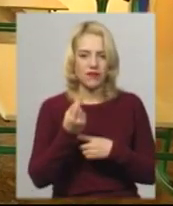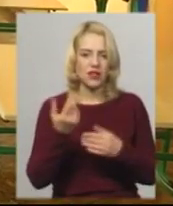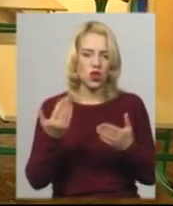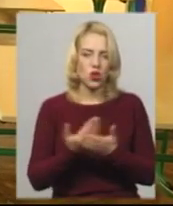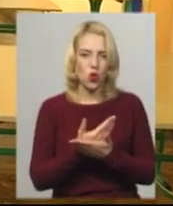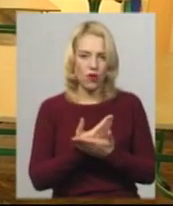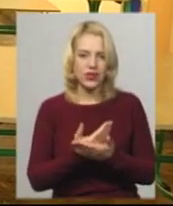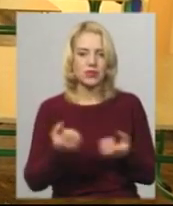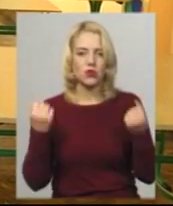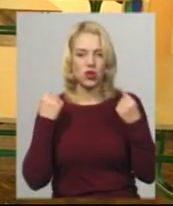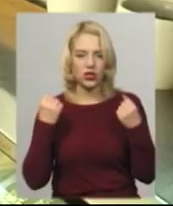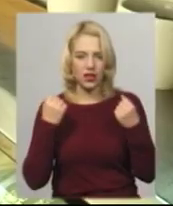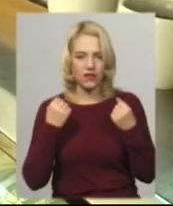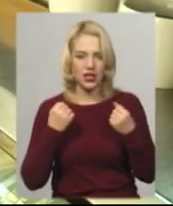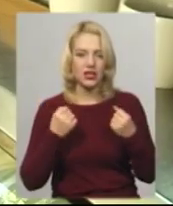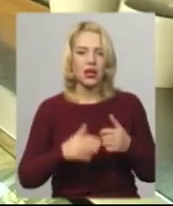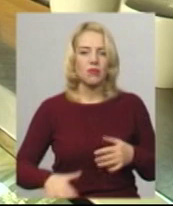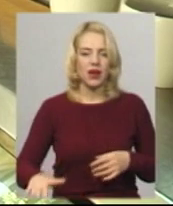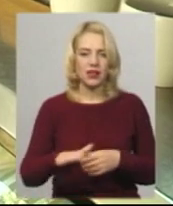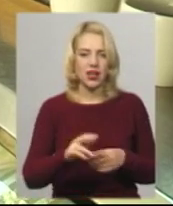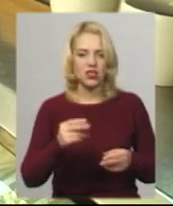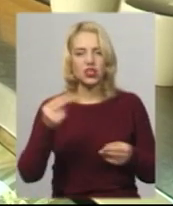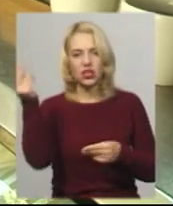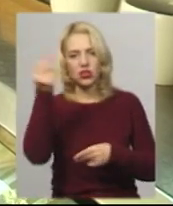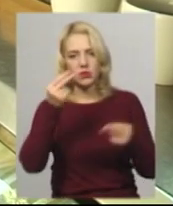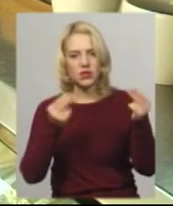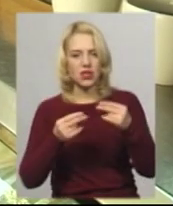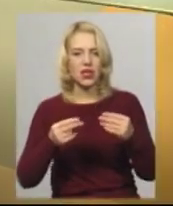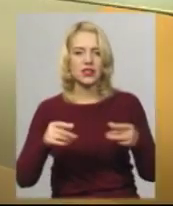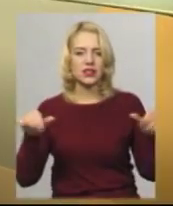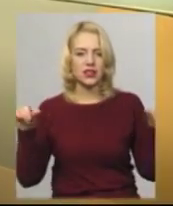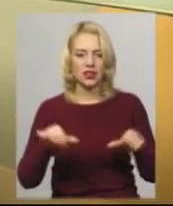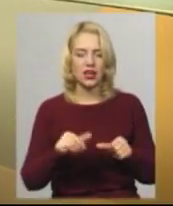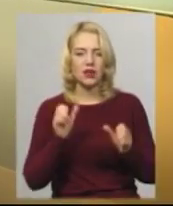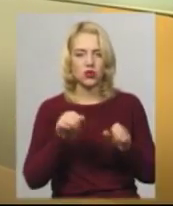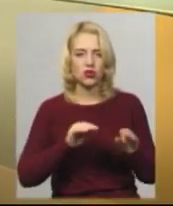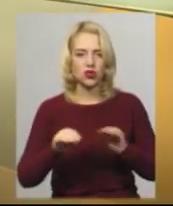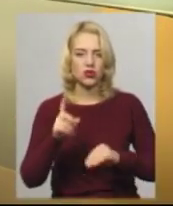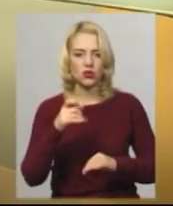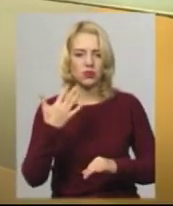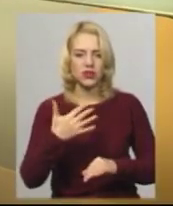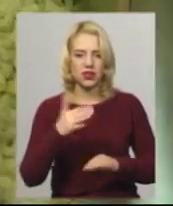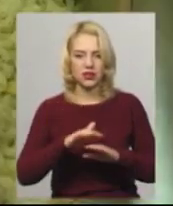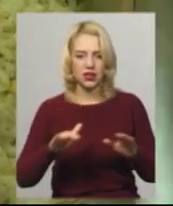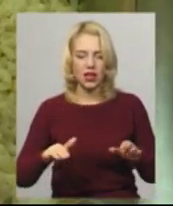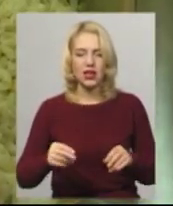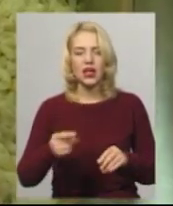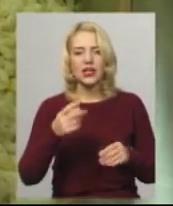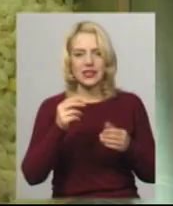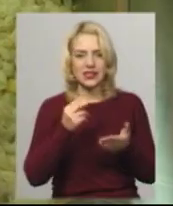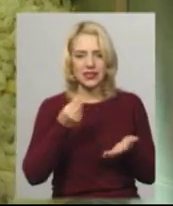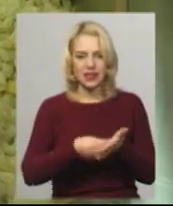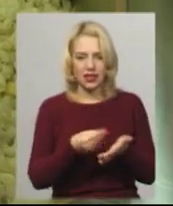самчіківським розписом їдальня з лінією швидкого харчування. Вона може розмістити 150 дітей. Ці недоступні, страви свіжі, каже